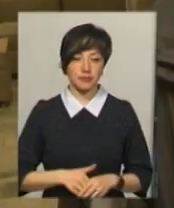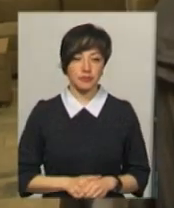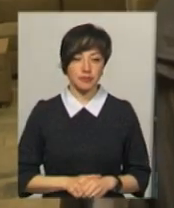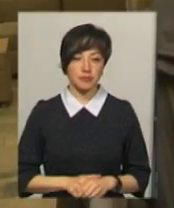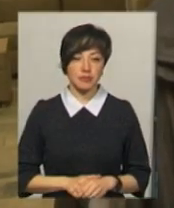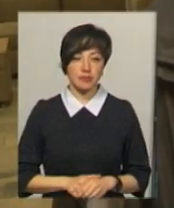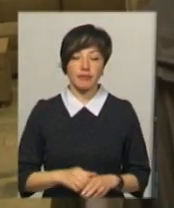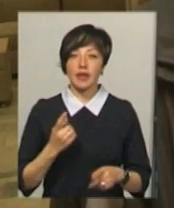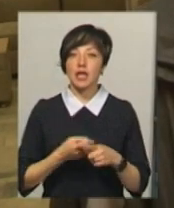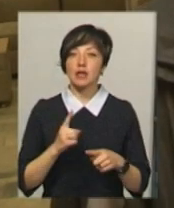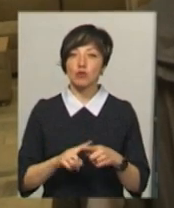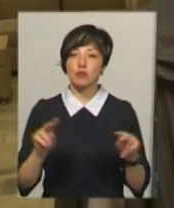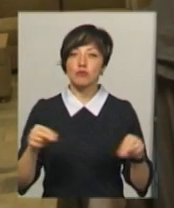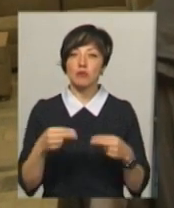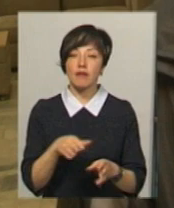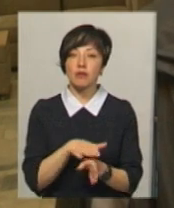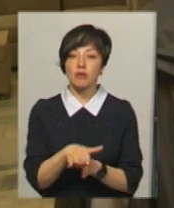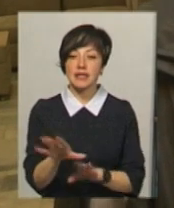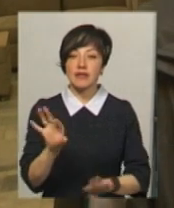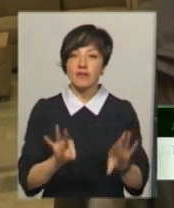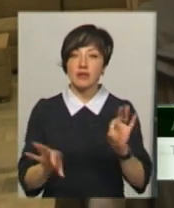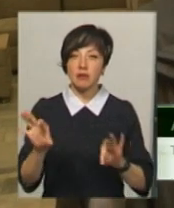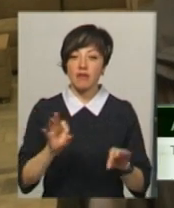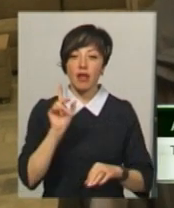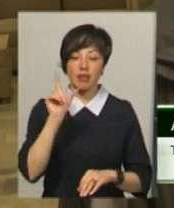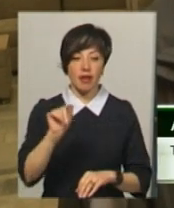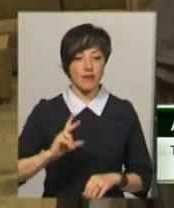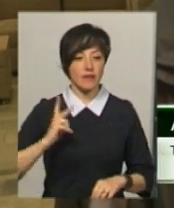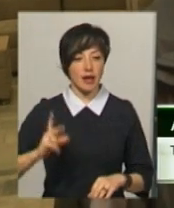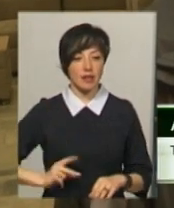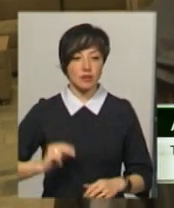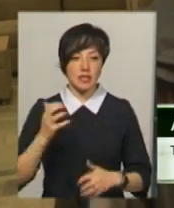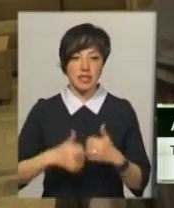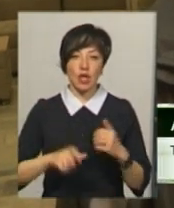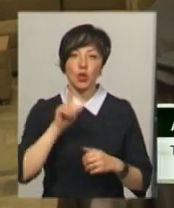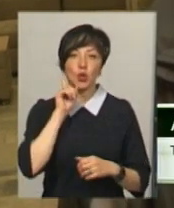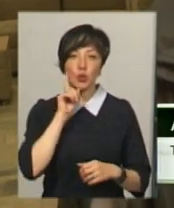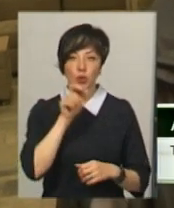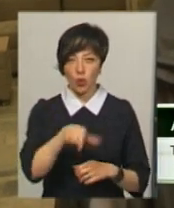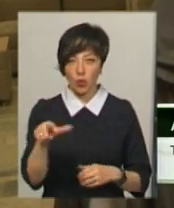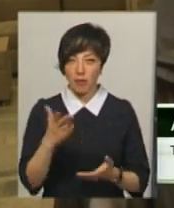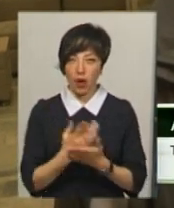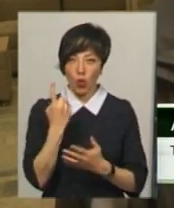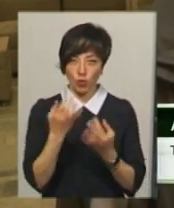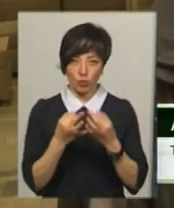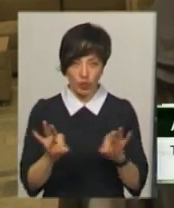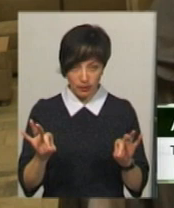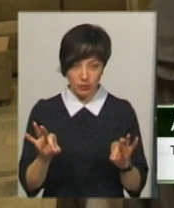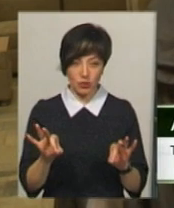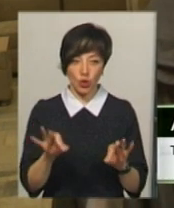На цьому чемпіонаті відбувався відбір на Францію серед юніорів, і ми маємо одну потівочку.